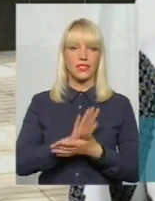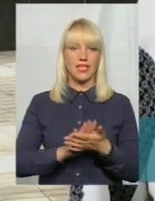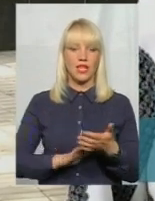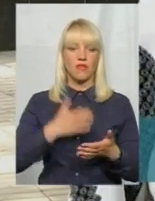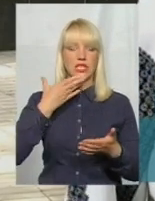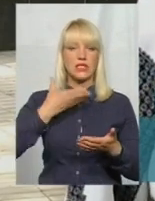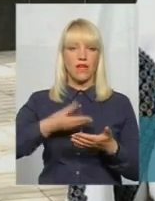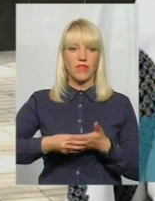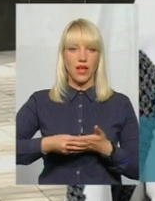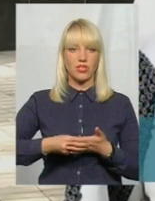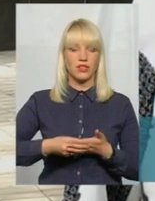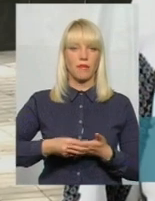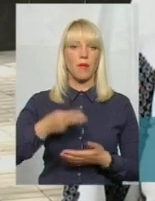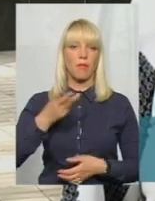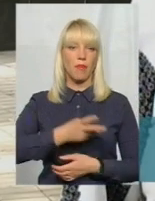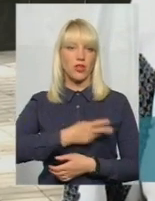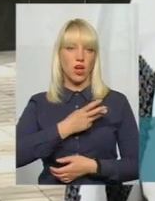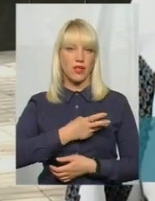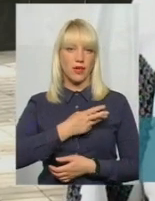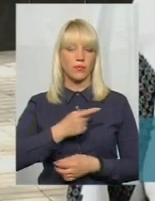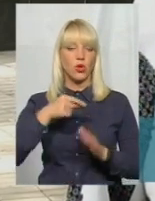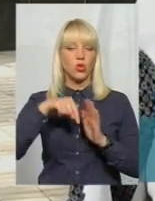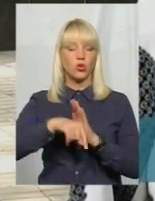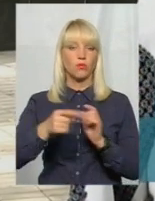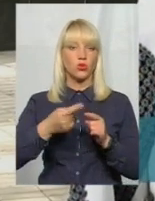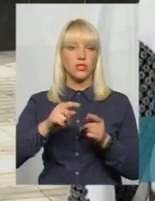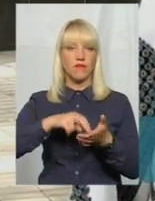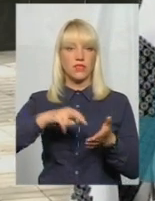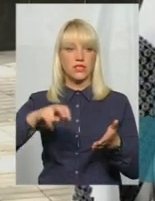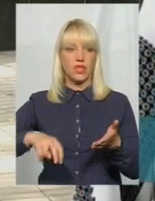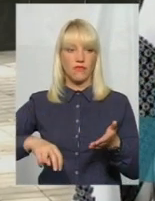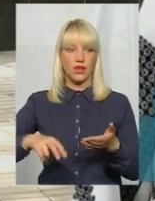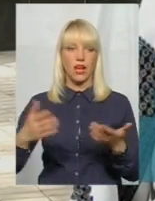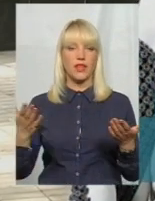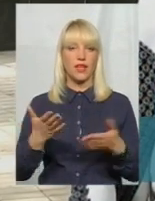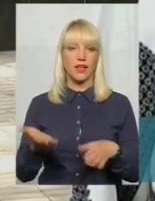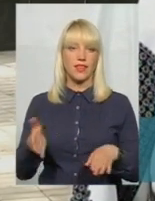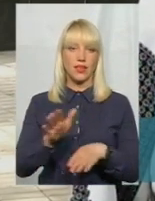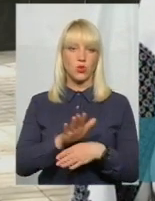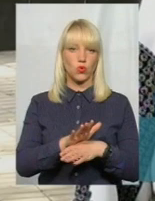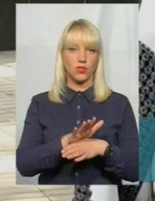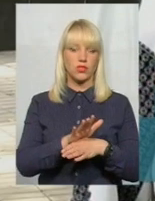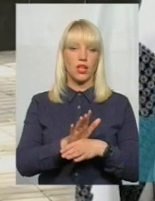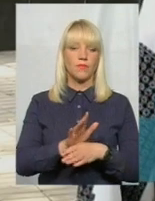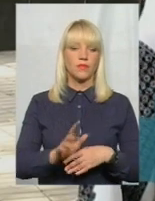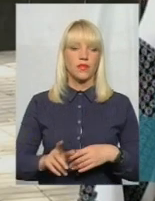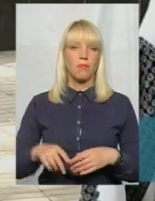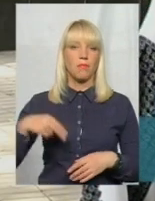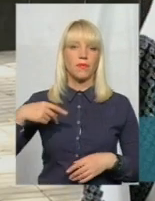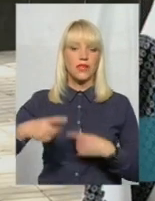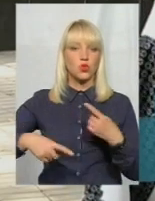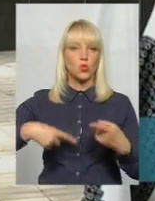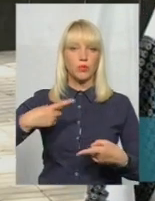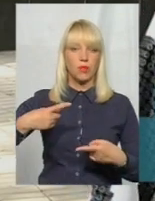бажанням, за своїм власним бажанням. Тобто це відставка, яка диктується наступними президентськими